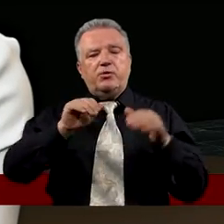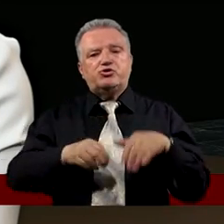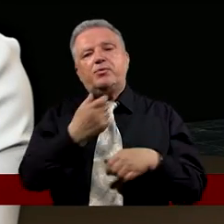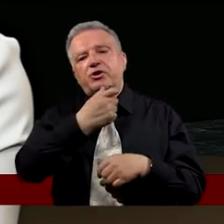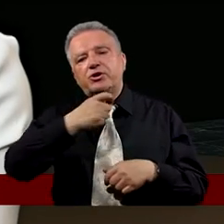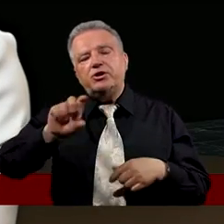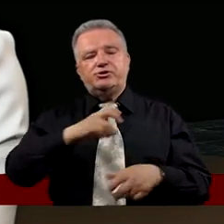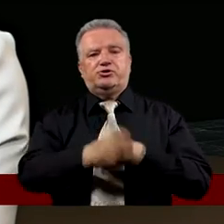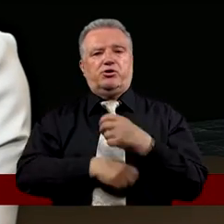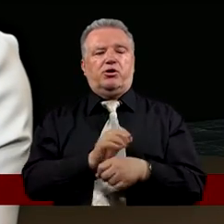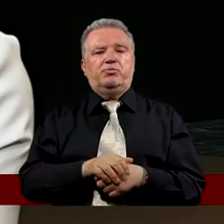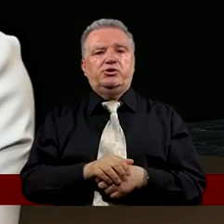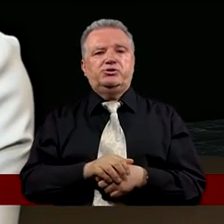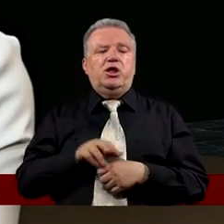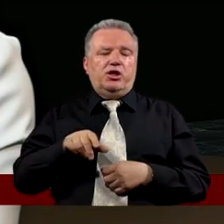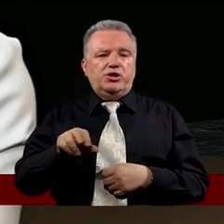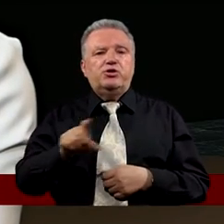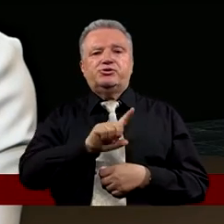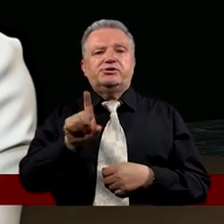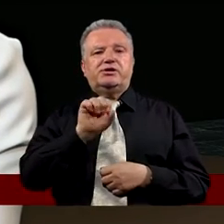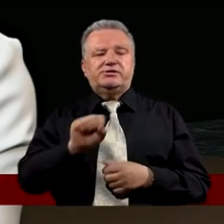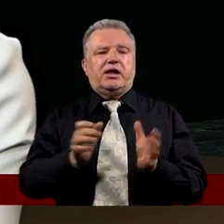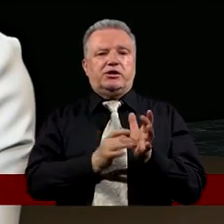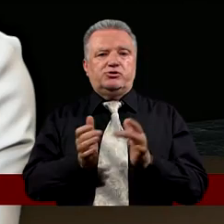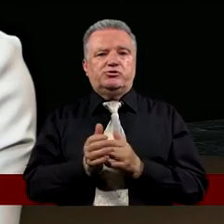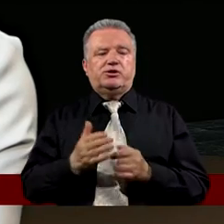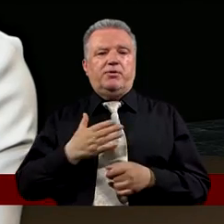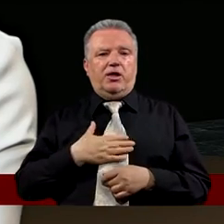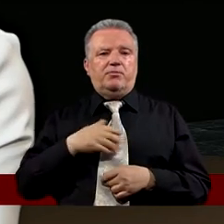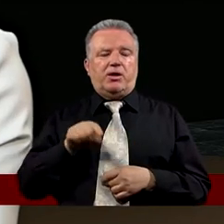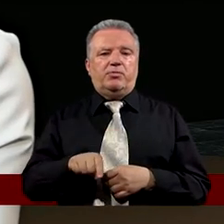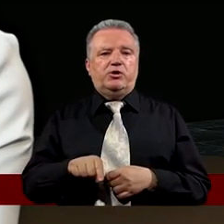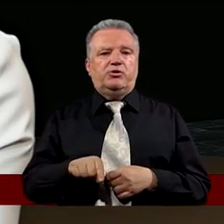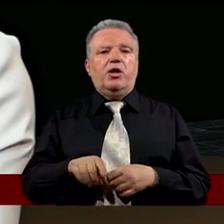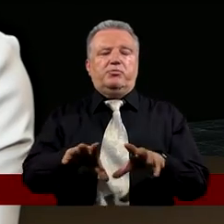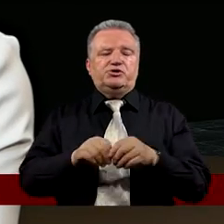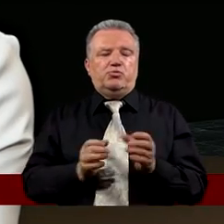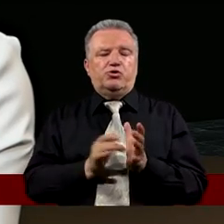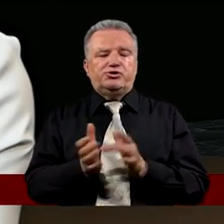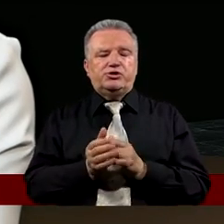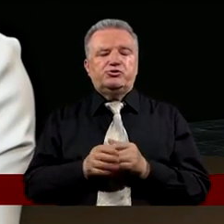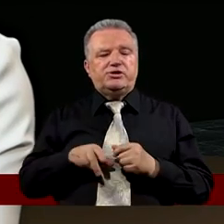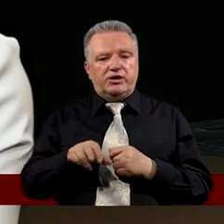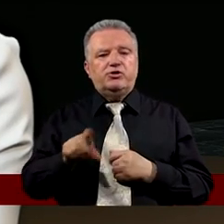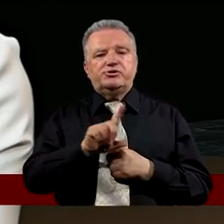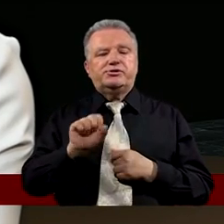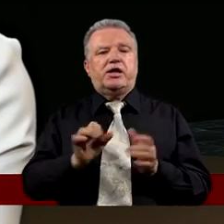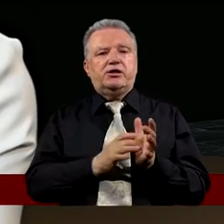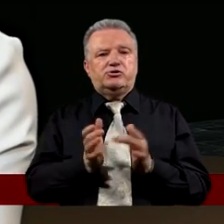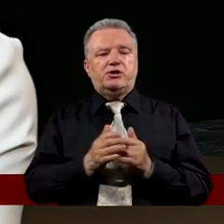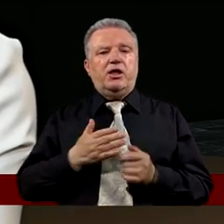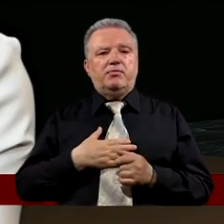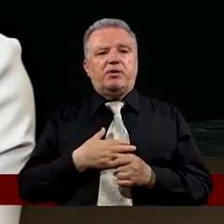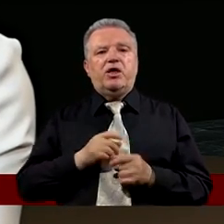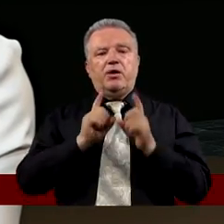zrobić Tak? Że po prostu Idąc za Jezusem Mamy tą Przyjmując Jezusa Idąc za Nim Mamy tą